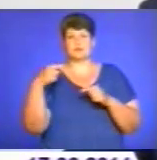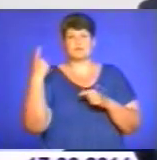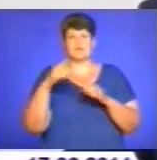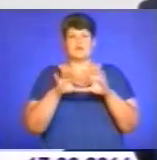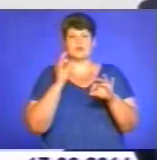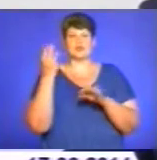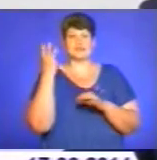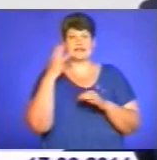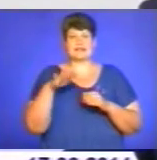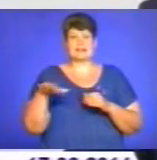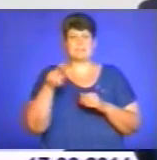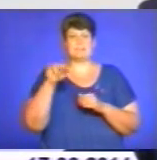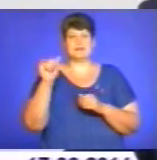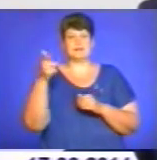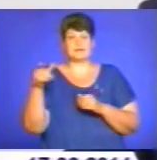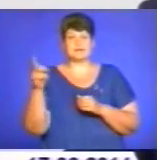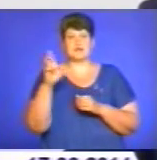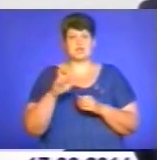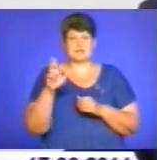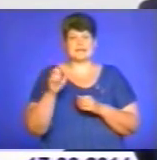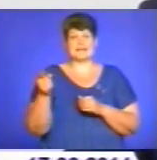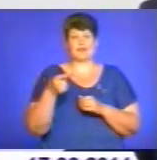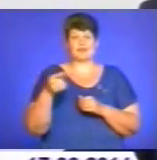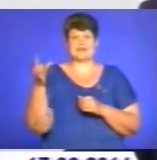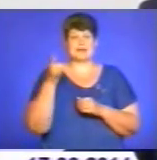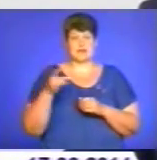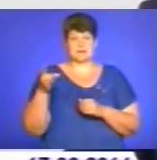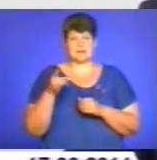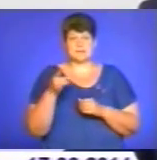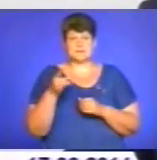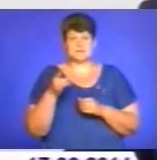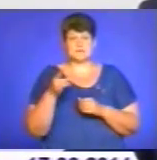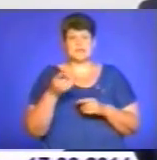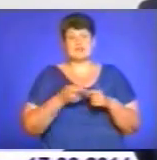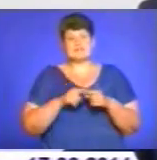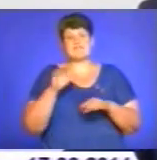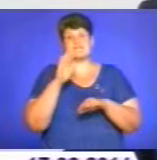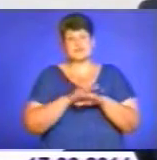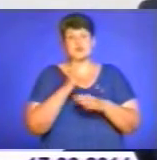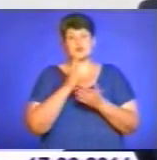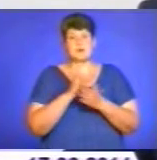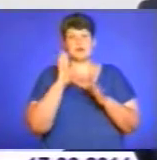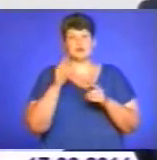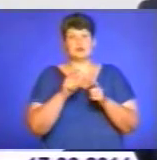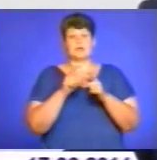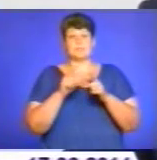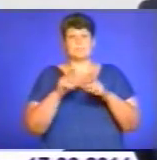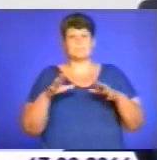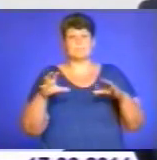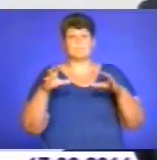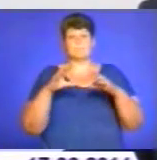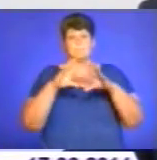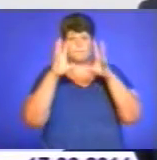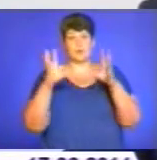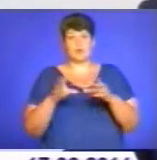ділянки в Підгоєцькому, Бережанському і Тернопільському районах. Фактично це має бути цілий блок в програмі